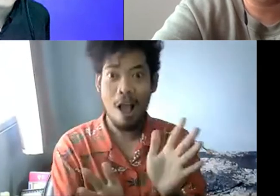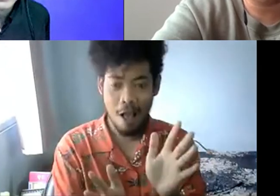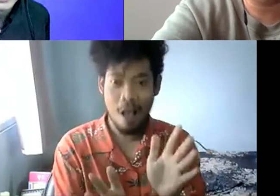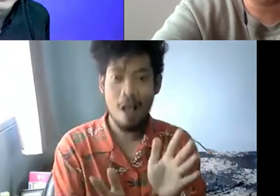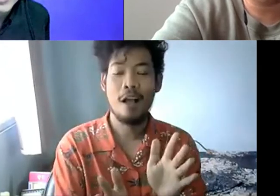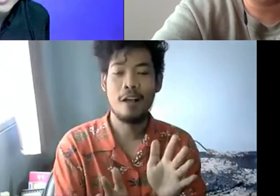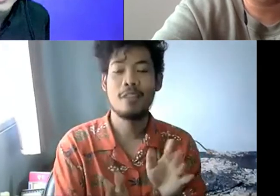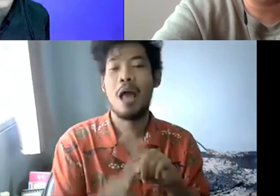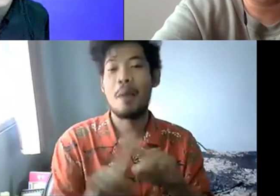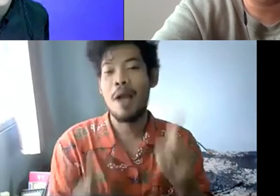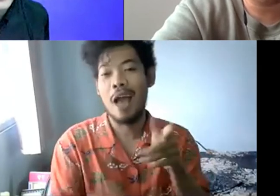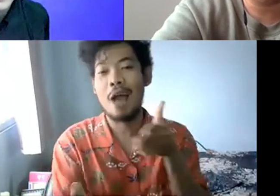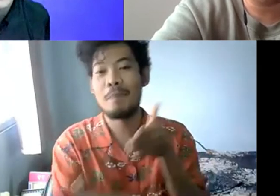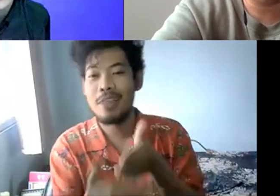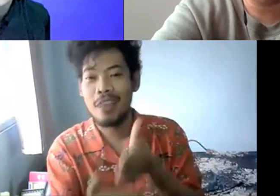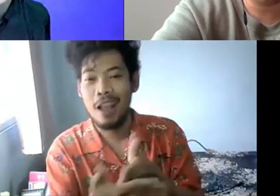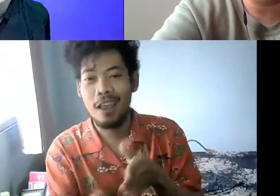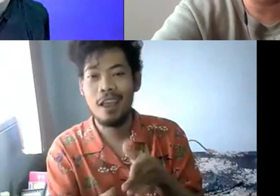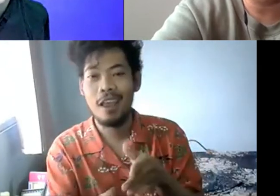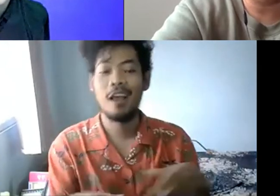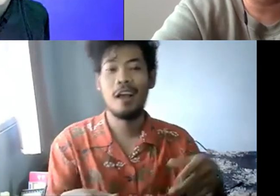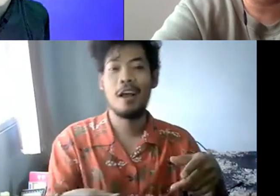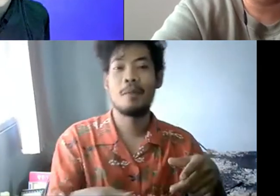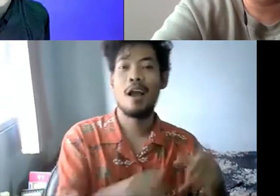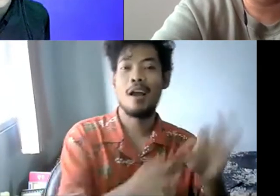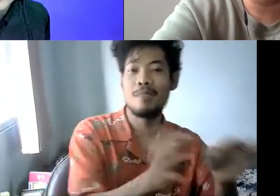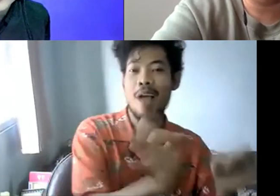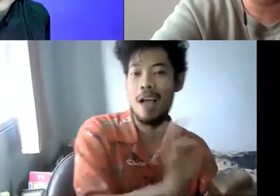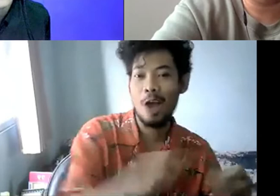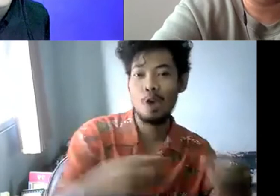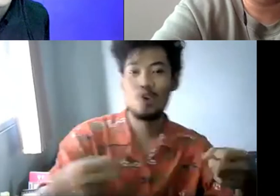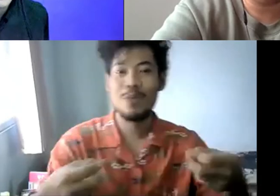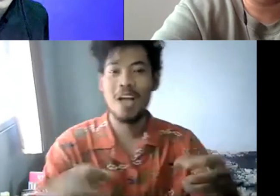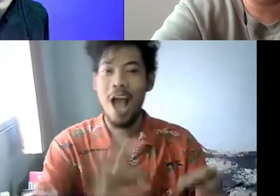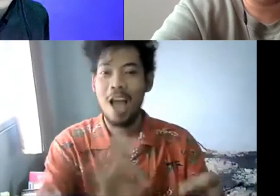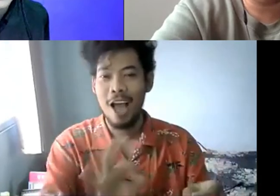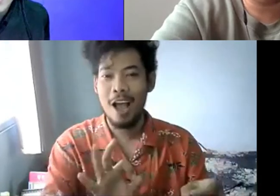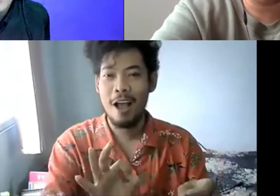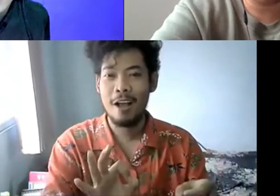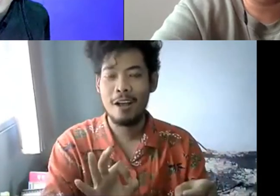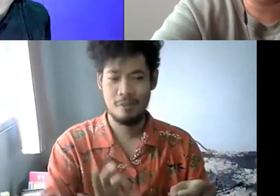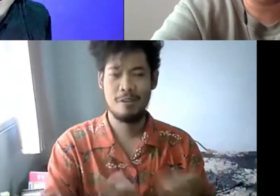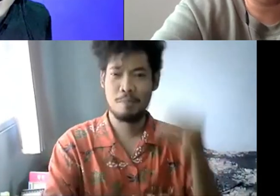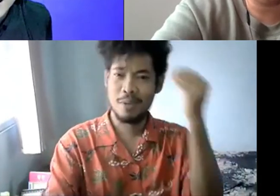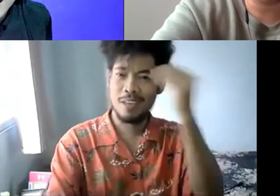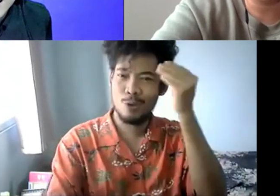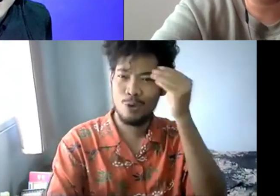Harus memilih kursus seperti itu. Ketika sudah memilih kursus, tetapi di situ ada hambatan.